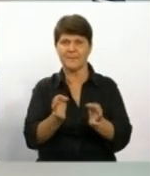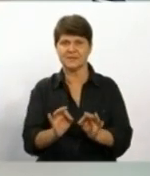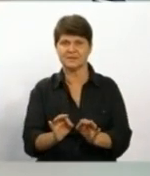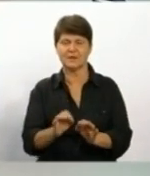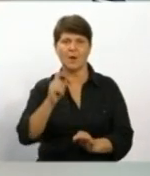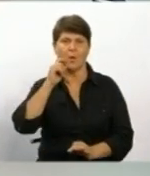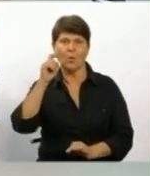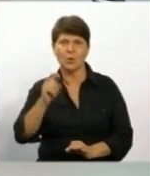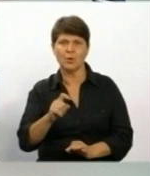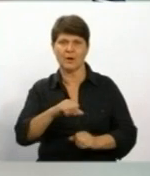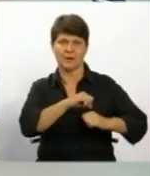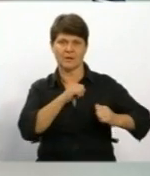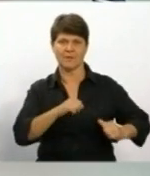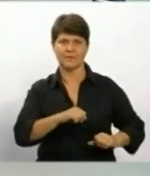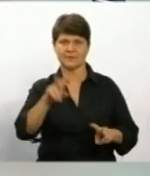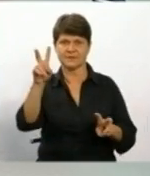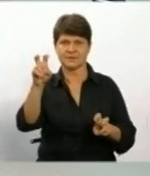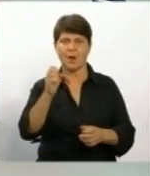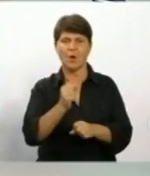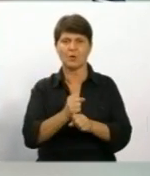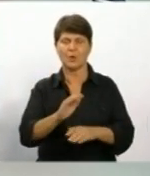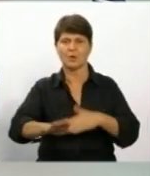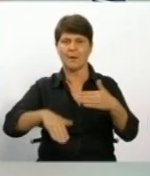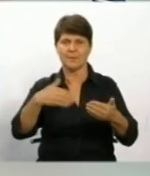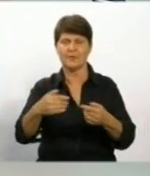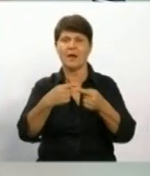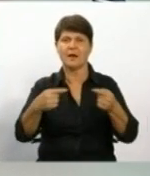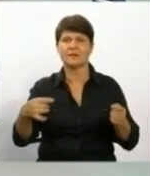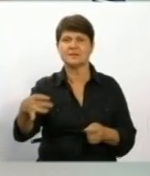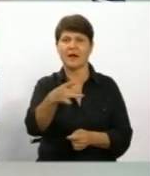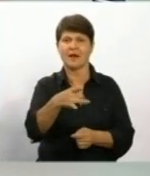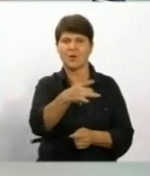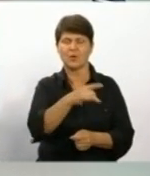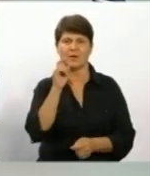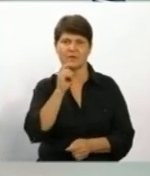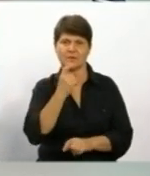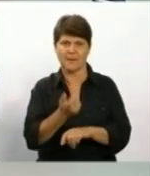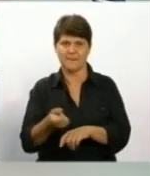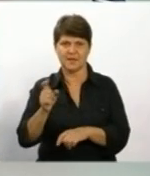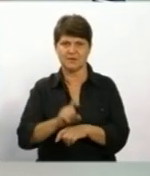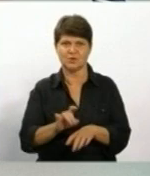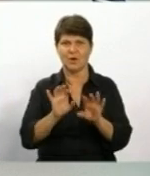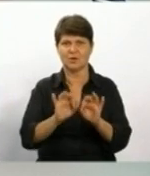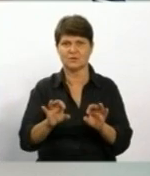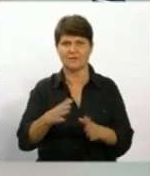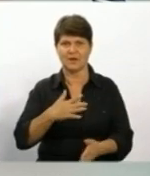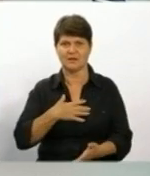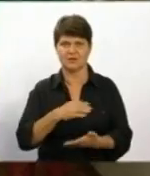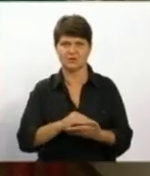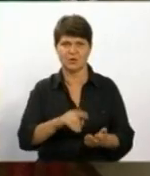«З Україною в серці». Свої роботи представили майстри з різних районів Вінничини. Більше розкаже Іванна Дівінська.